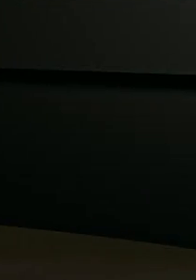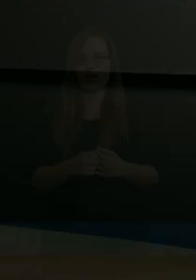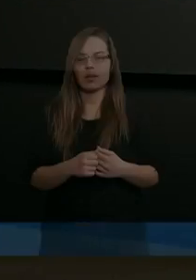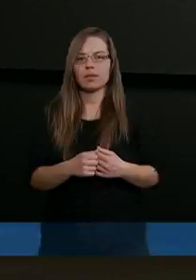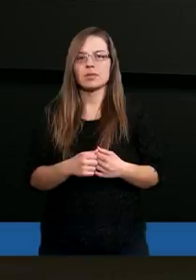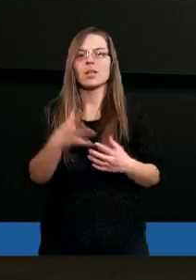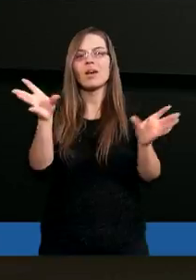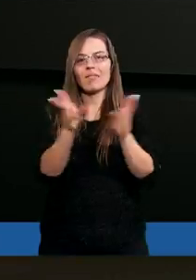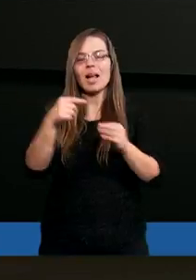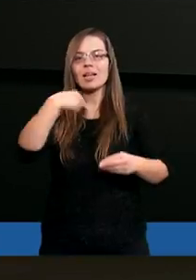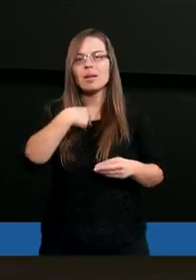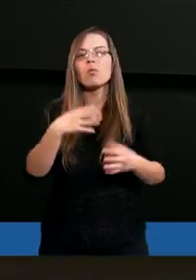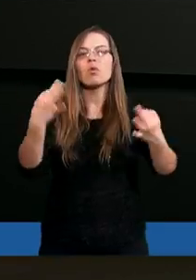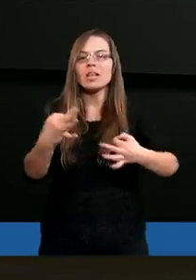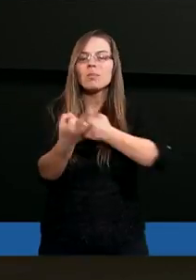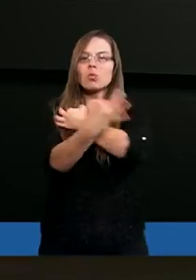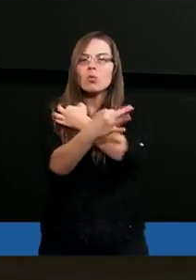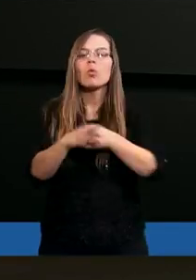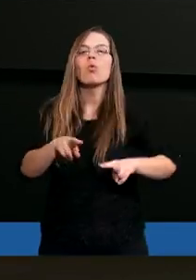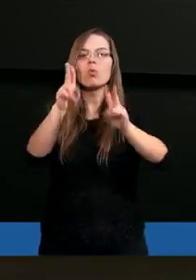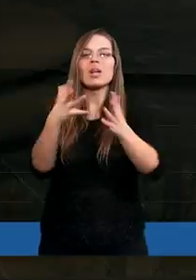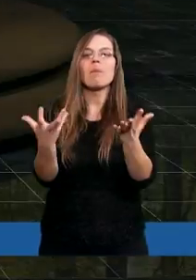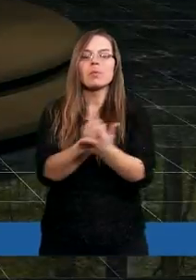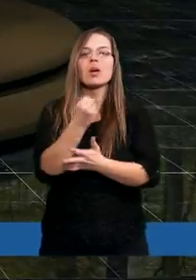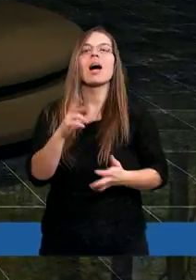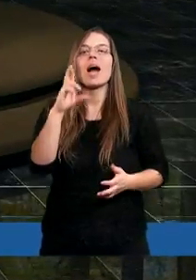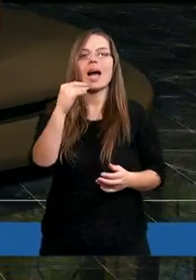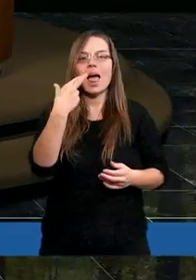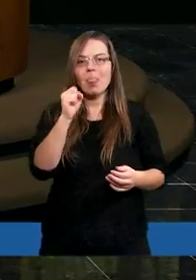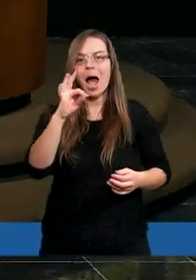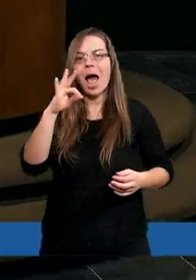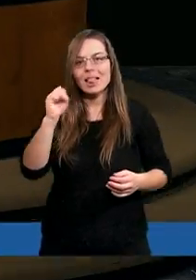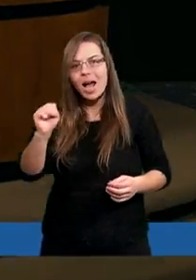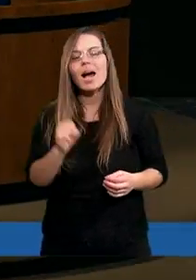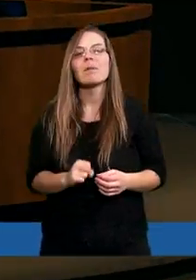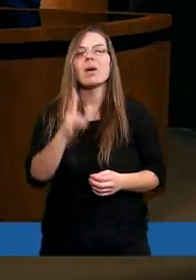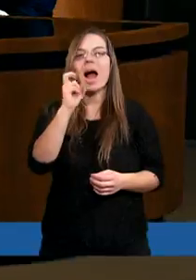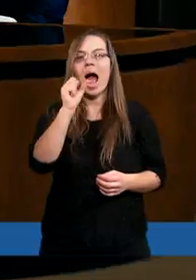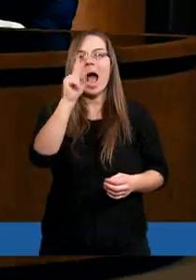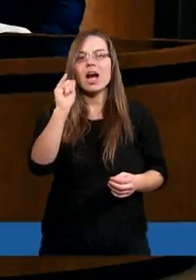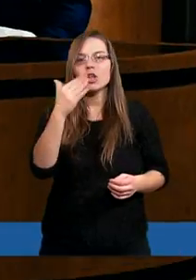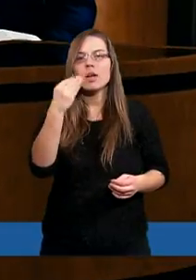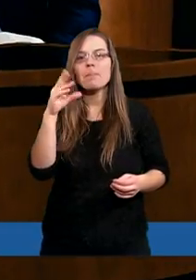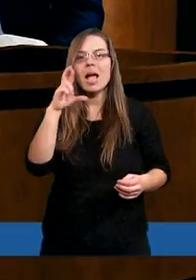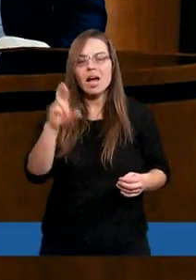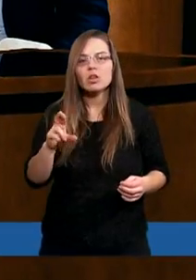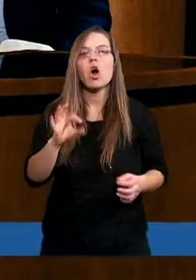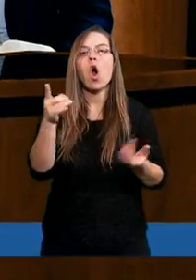Wraz ze mną w dzisiejszym studium udział biorą Renata, Kazimierz